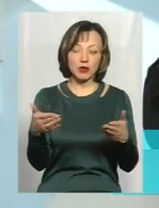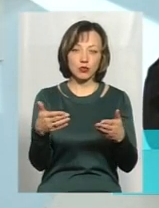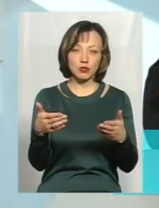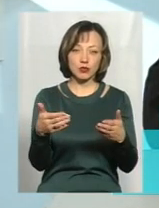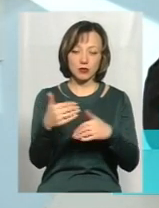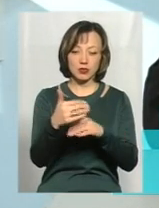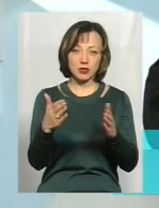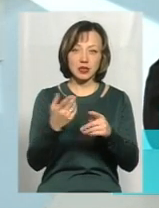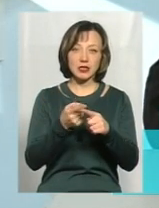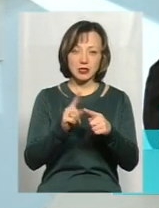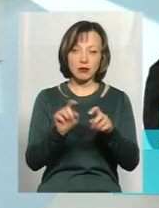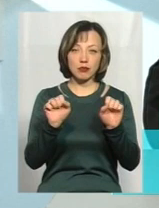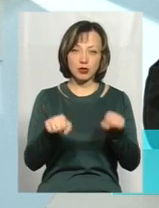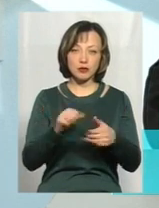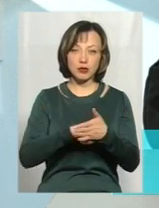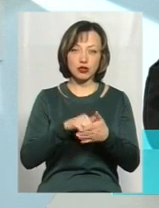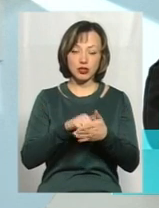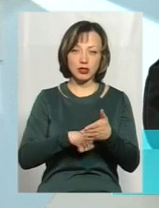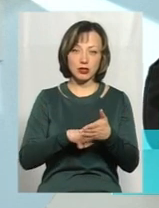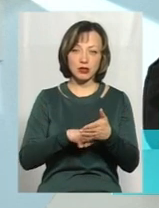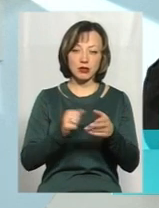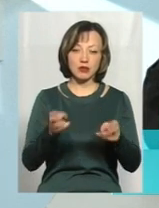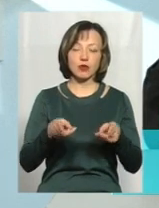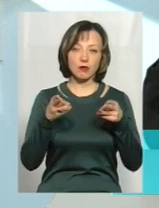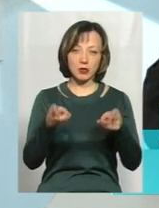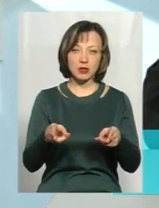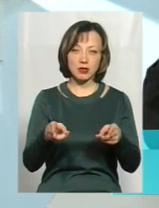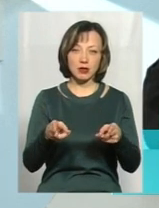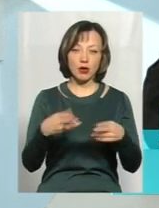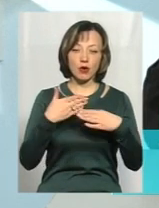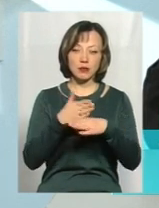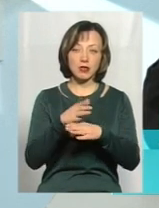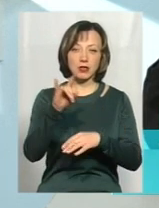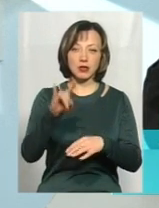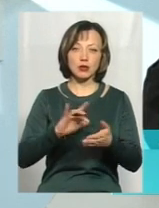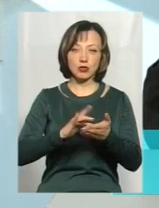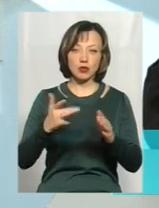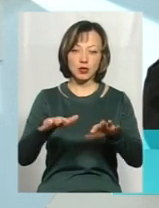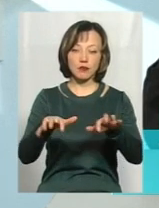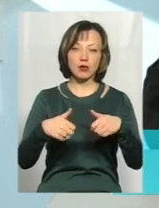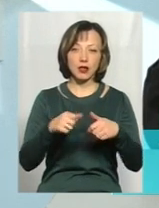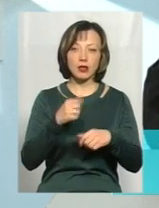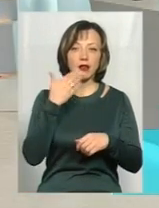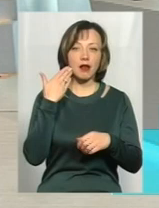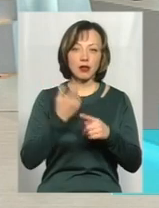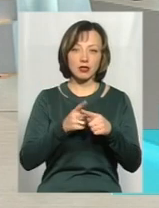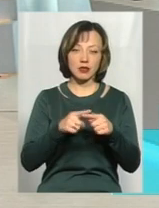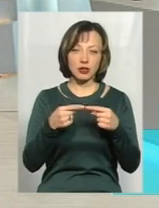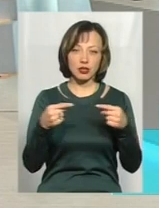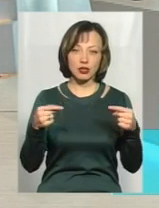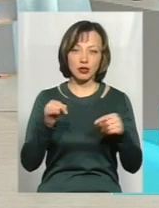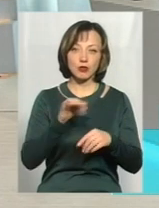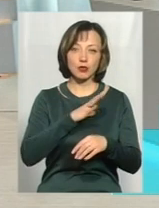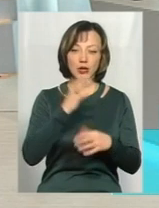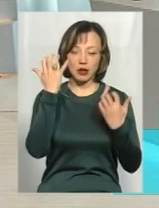і це вже може спровокувати зловмисників, розбити скло, бігом заволодіти, легко цією річю, і